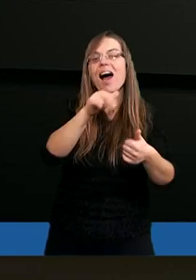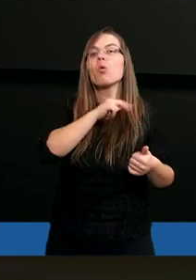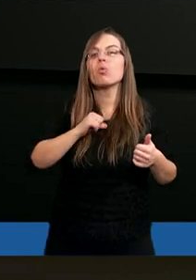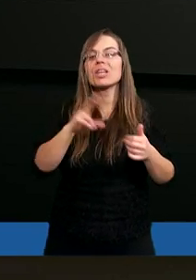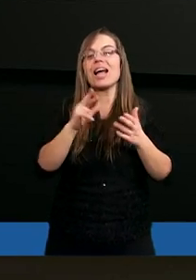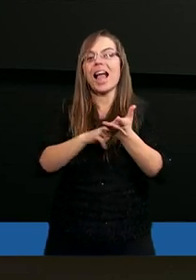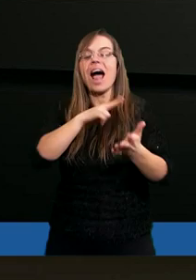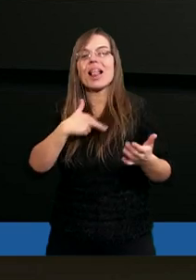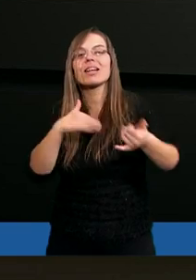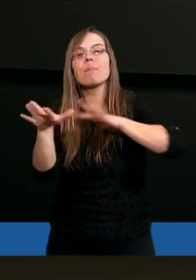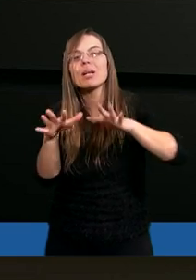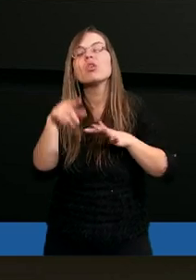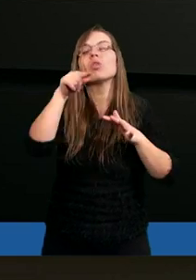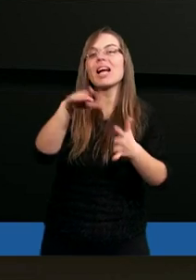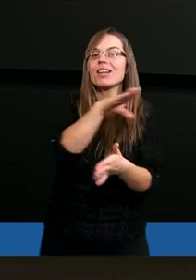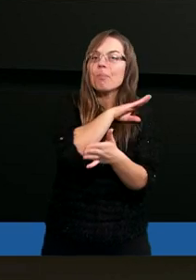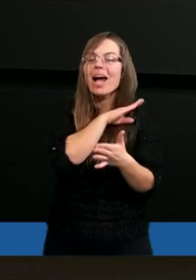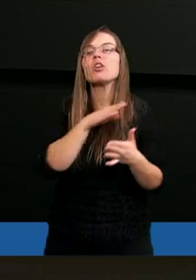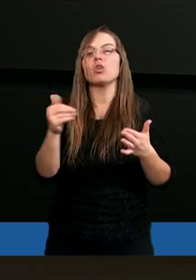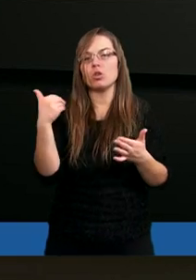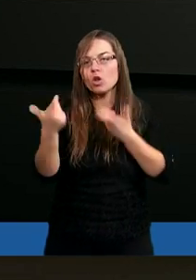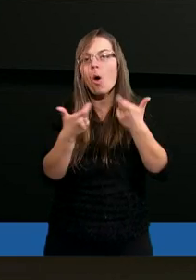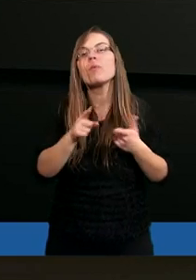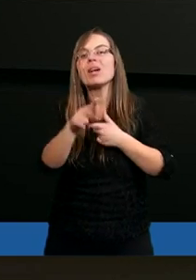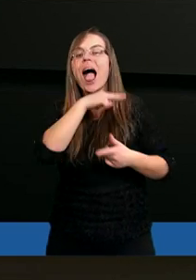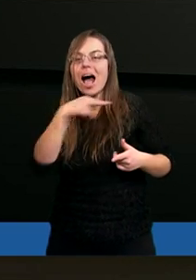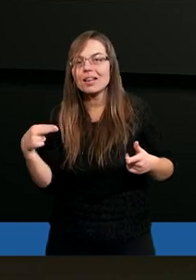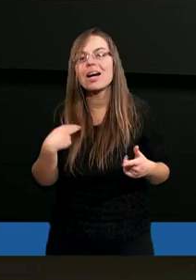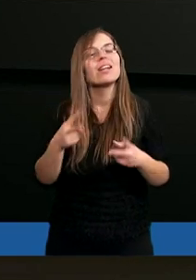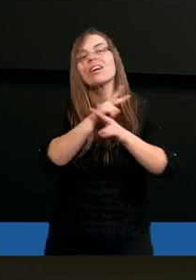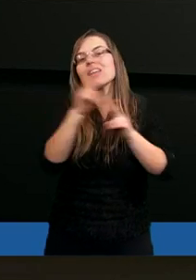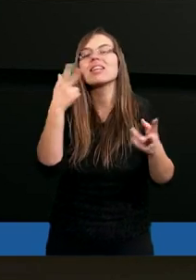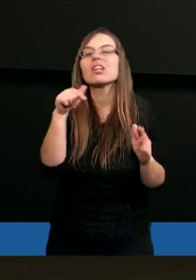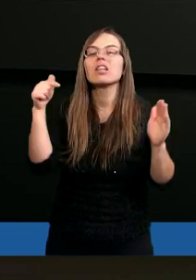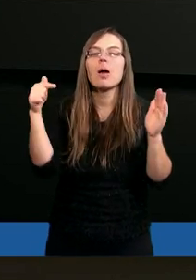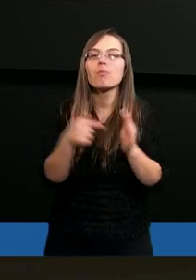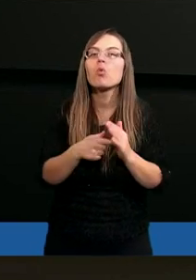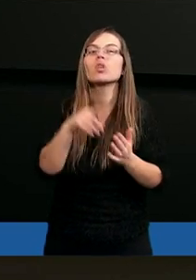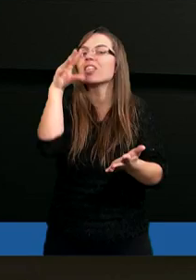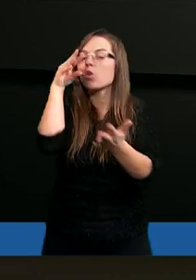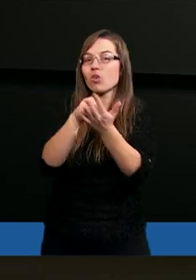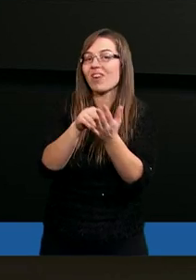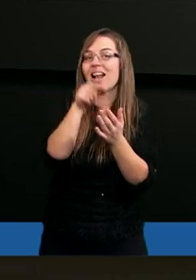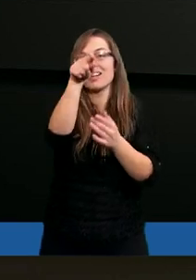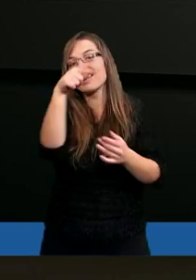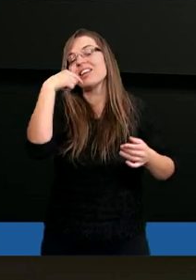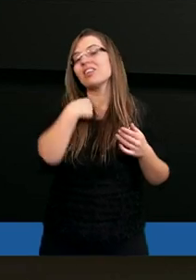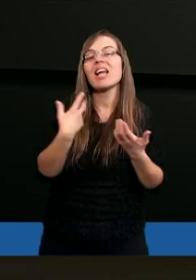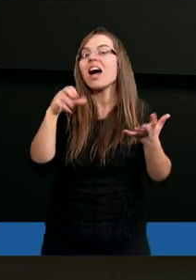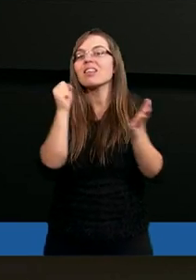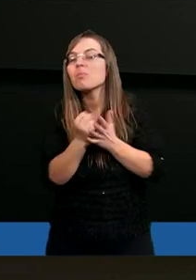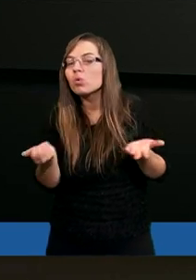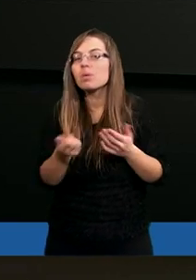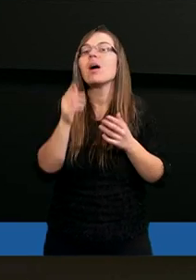doświadczyć tej śmierci, której nikt nie musi doświadczać, jeżeli